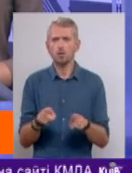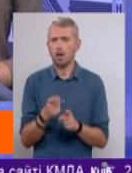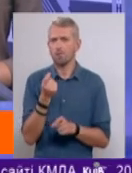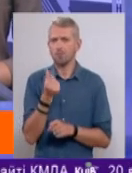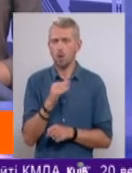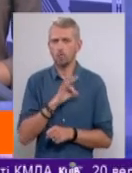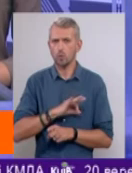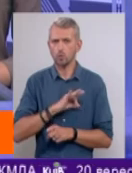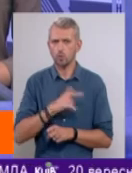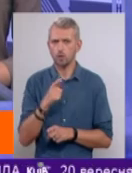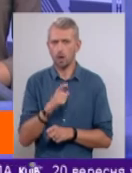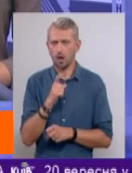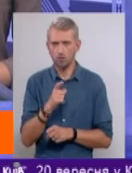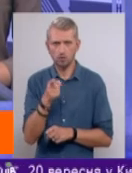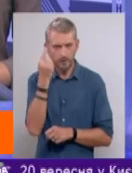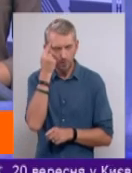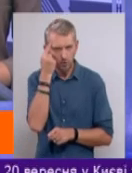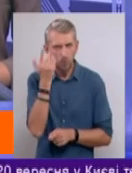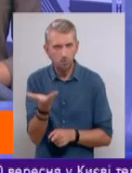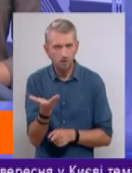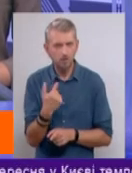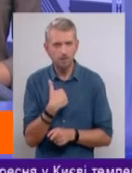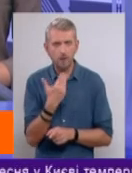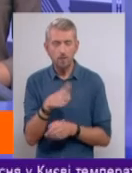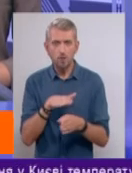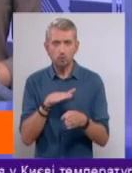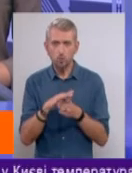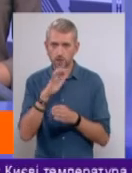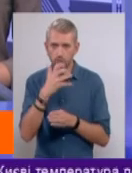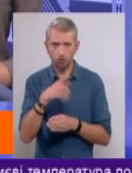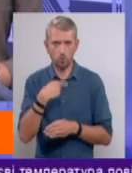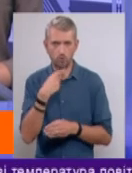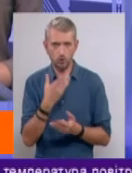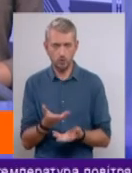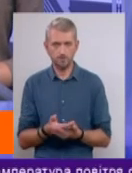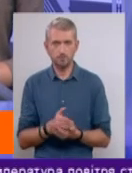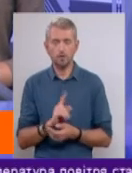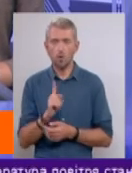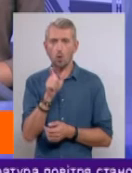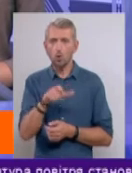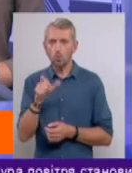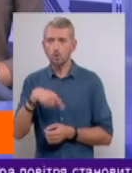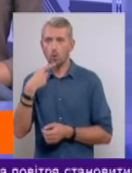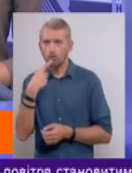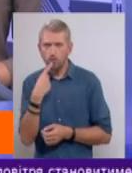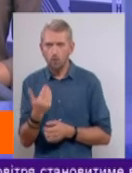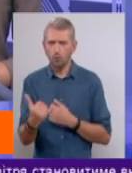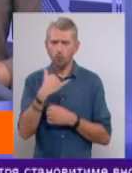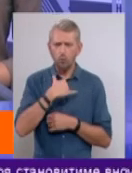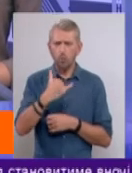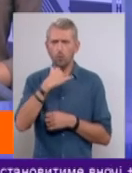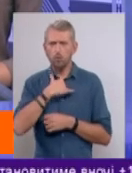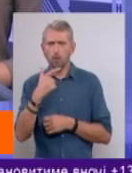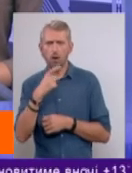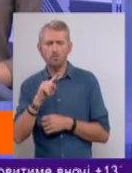використовують газ. Ви вдумайтеся. Я вам абсолютно серйозно говорю, що люди говорять, ходять газовики, і